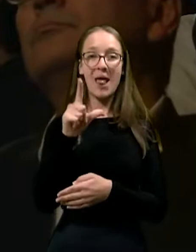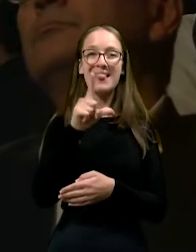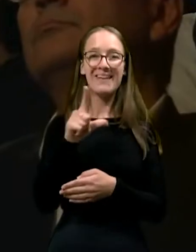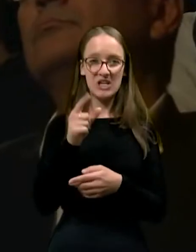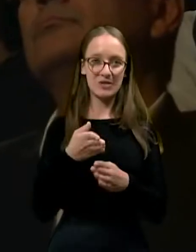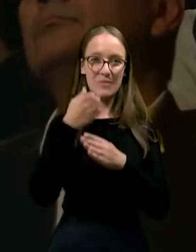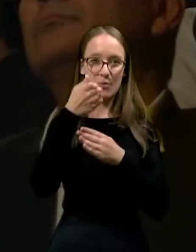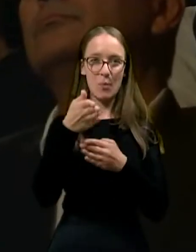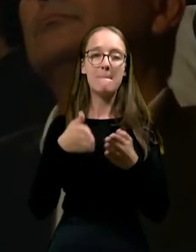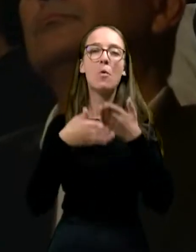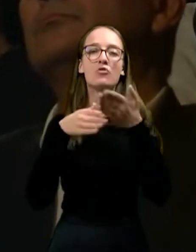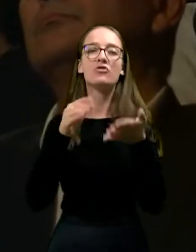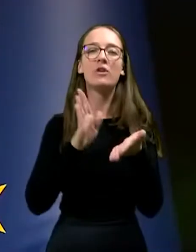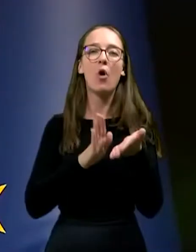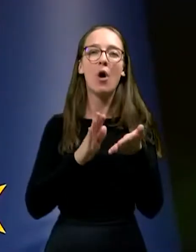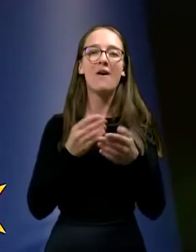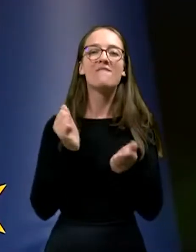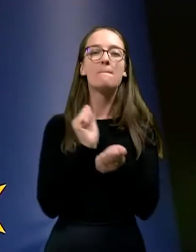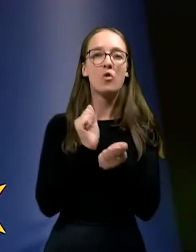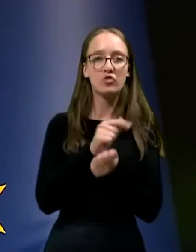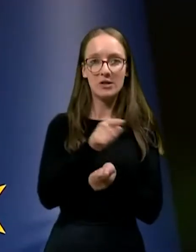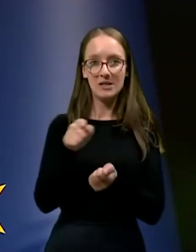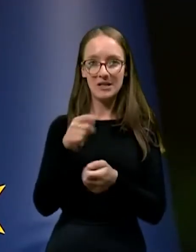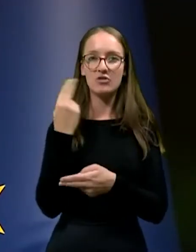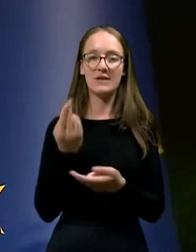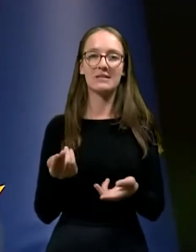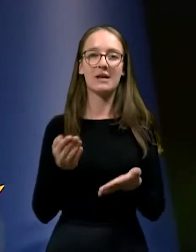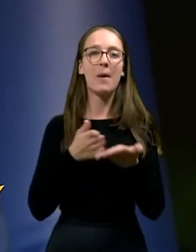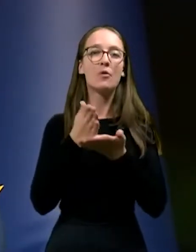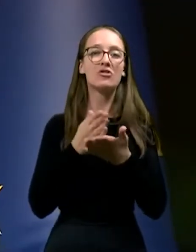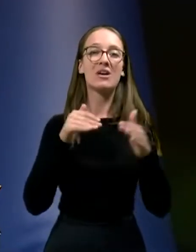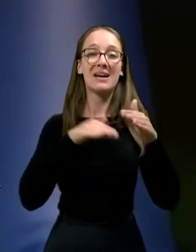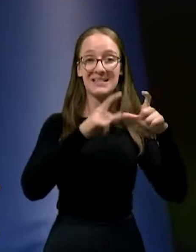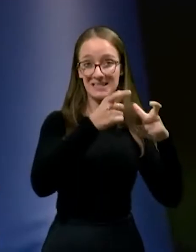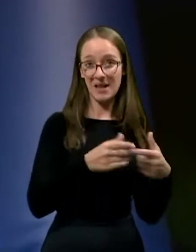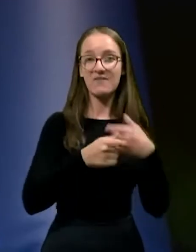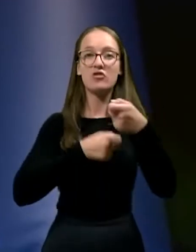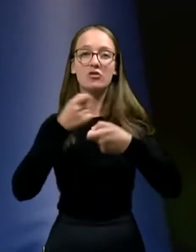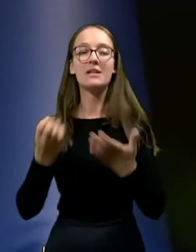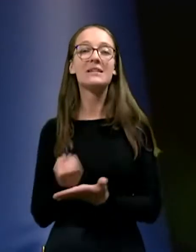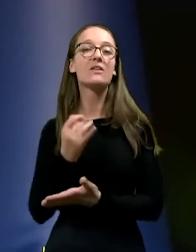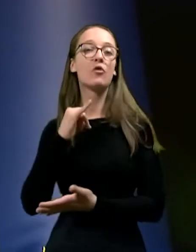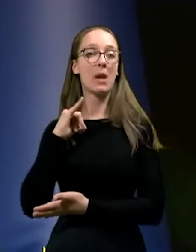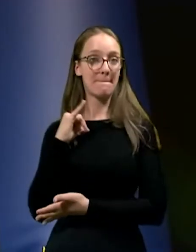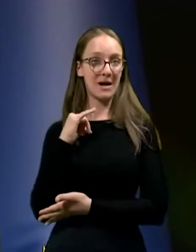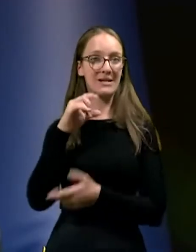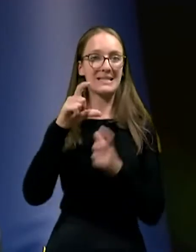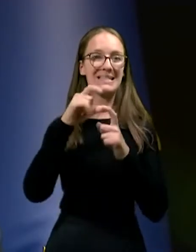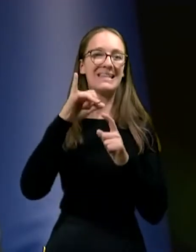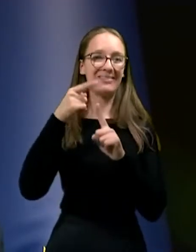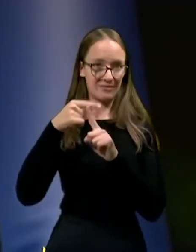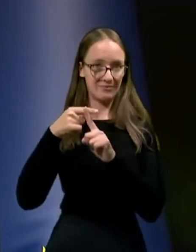pomoči v obliki posilj našega slovenskega podjetniškega sklada v sodelovanju z Razvojno banko SIT.